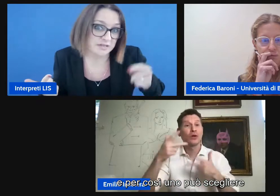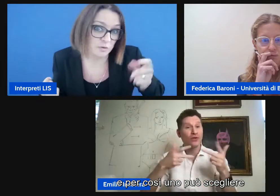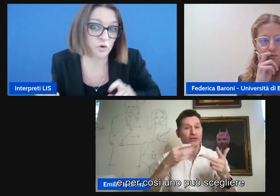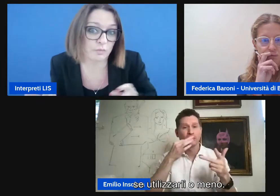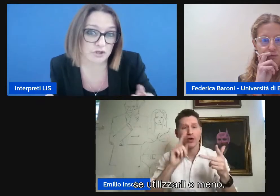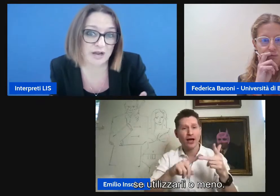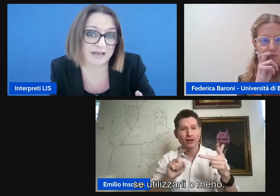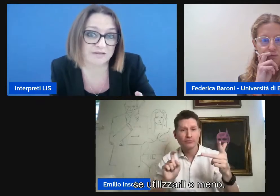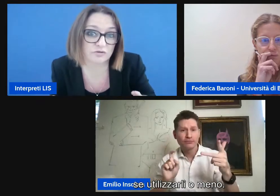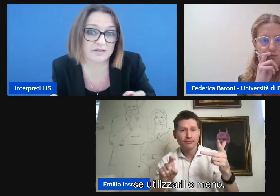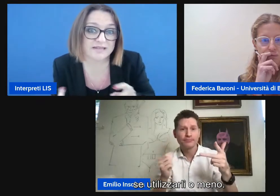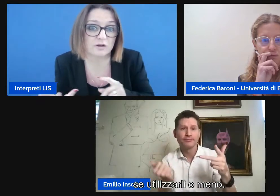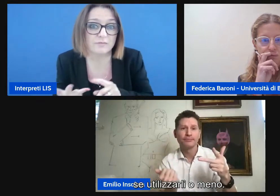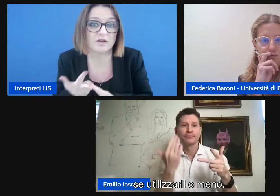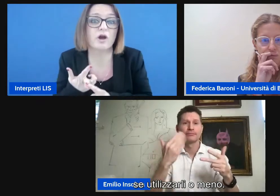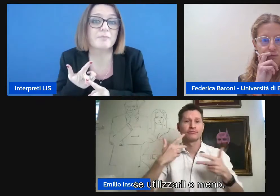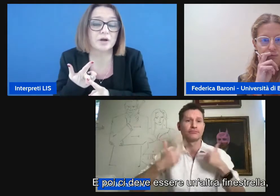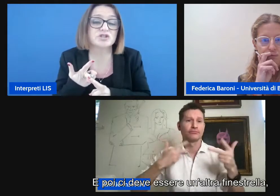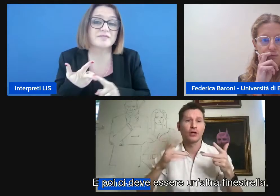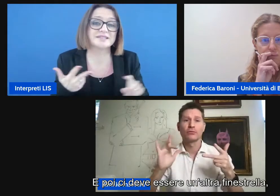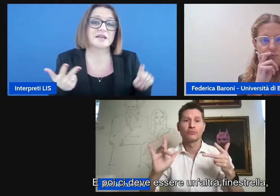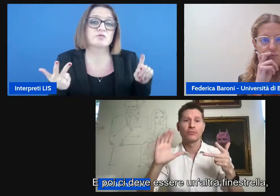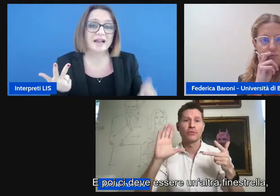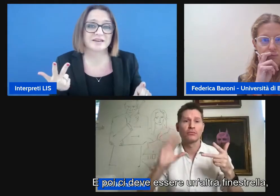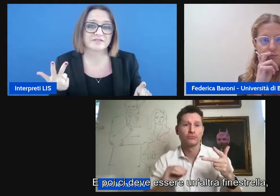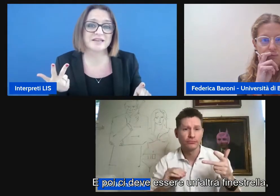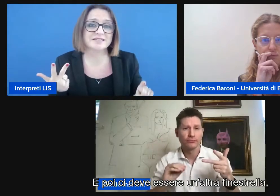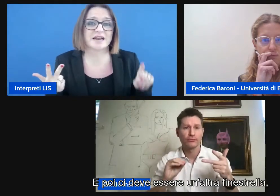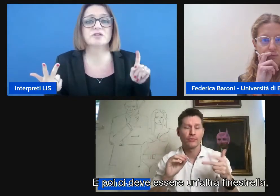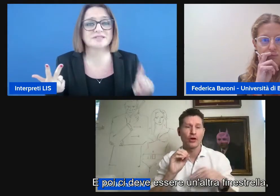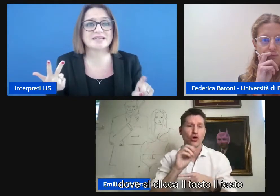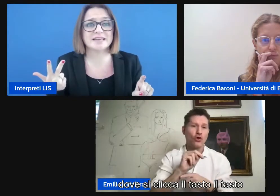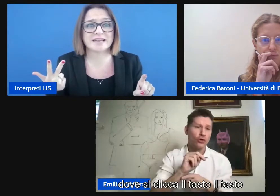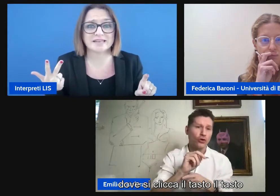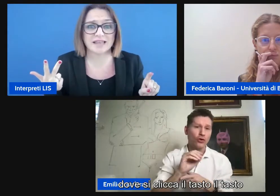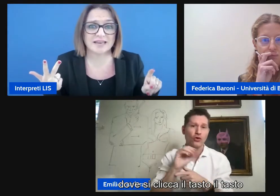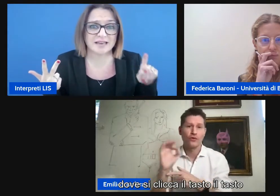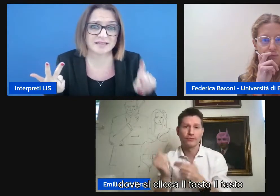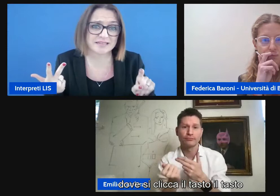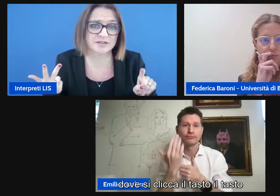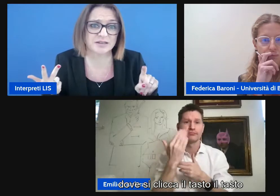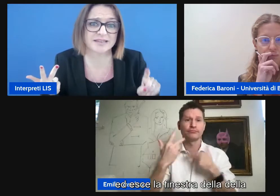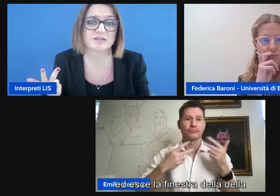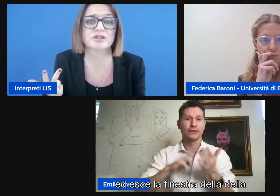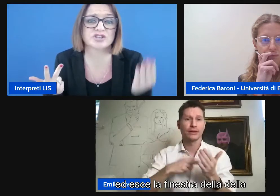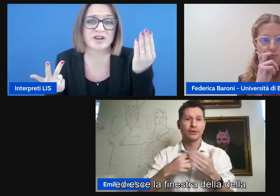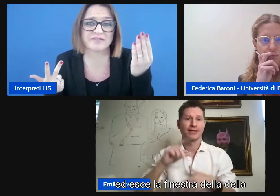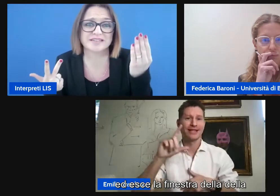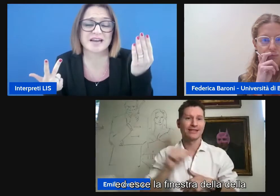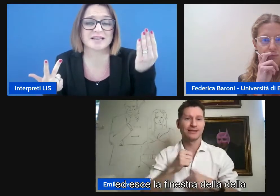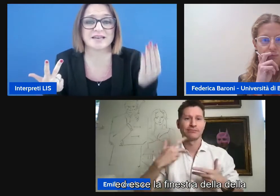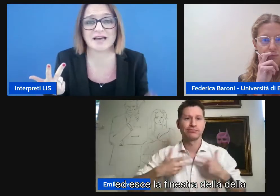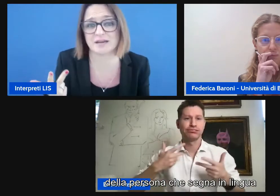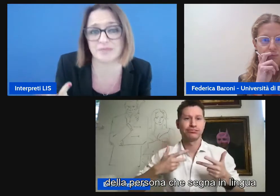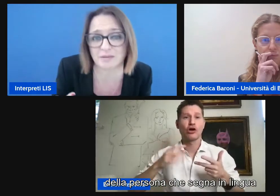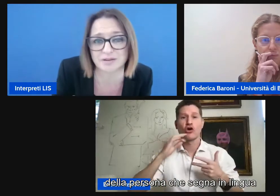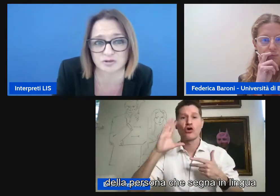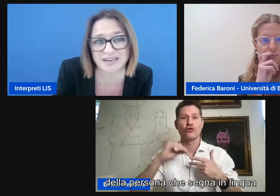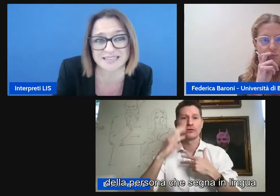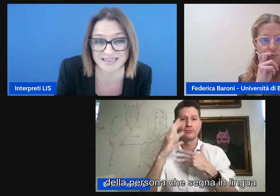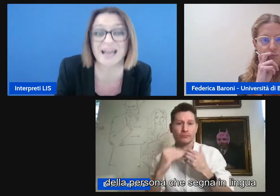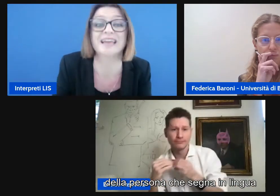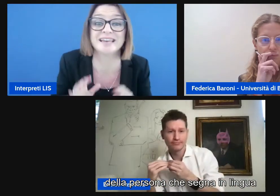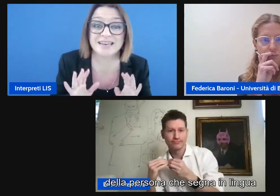così uno può scegliere se utilizzare o meno e poi ci deve essere un'altra finestrella dove si clicca il tasto ed esce la finestrella della